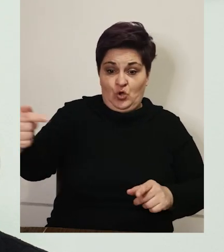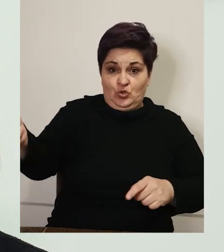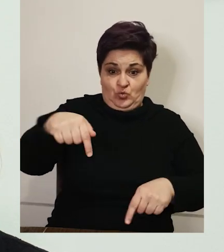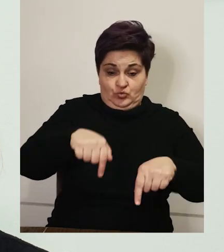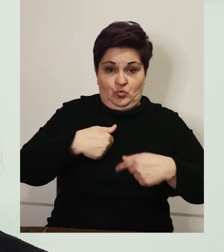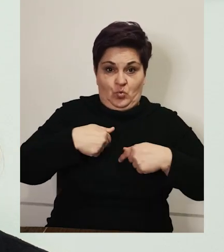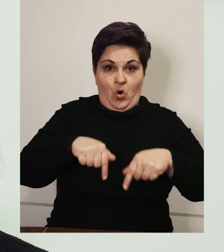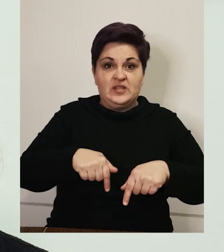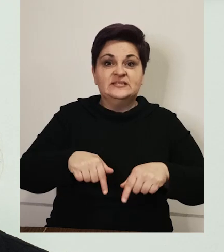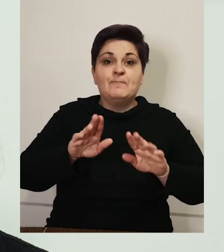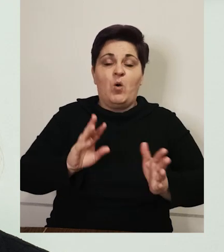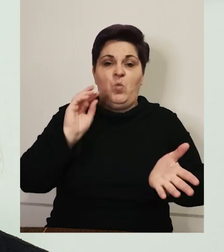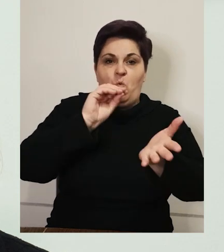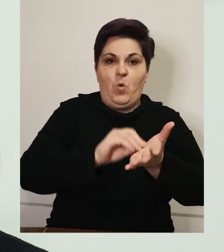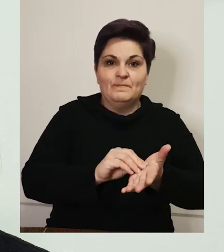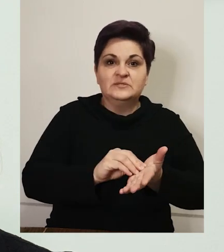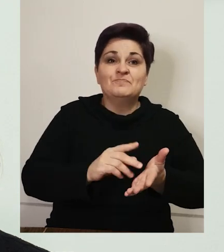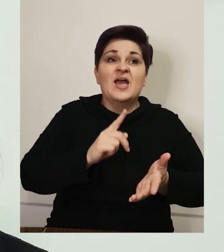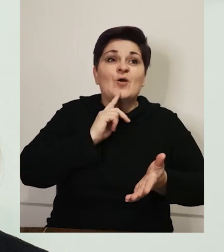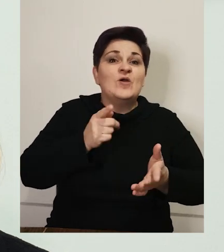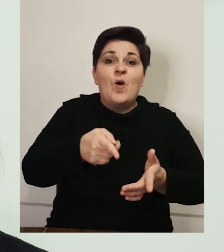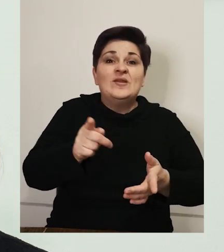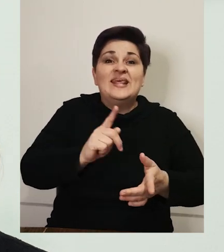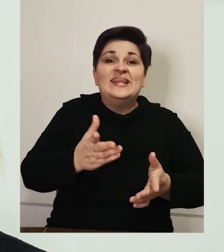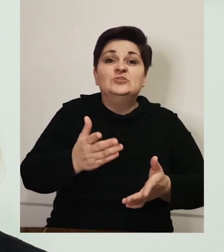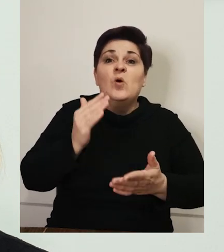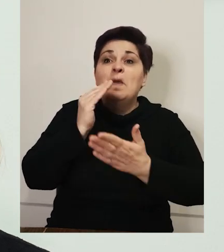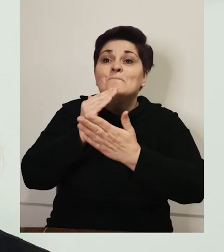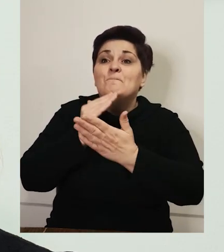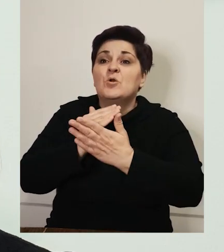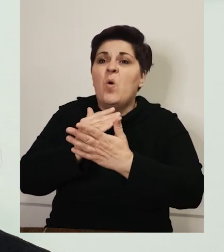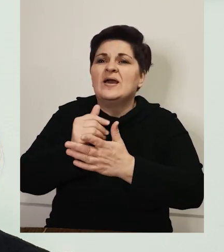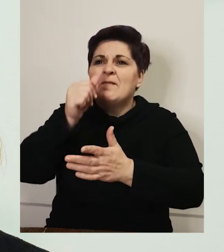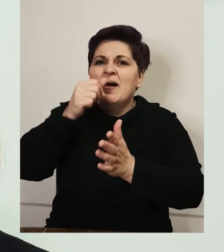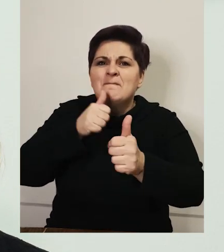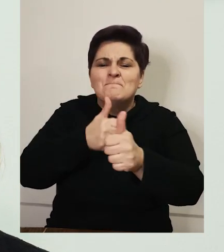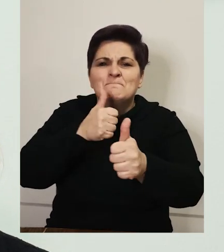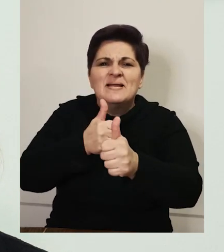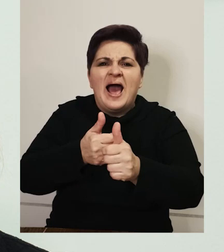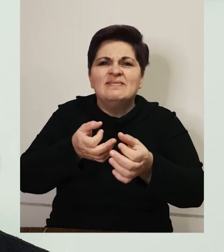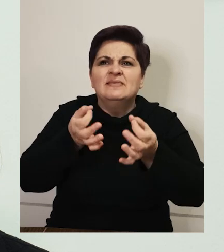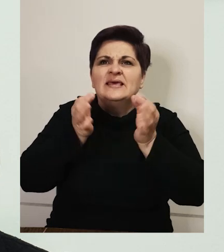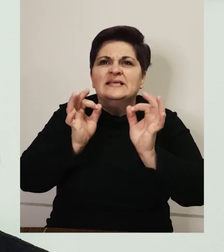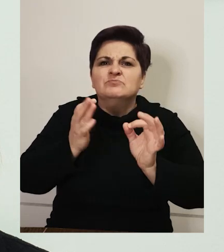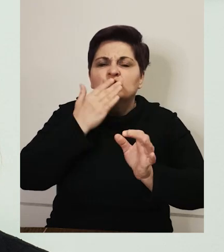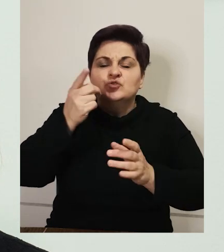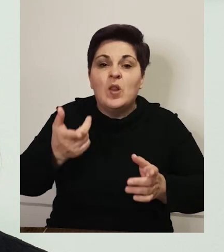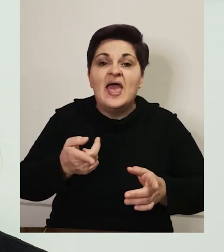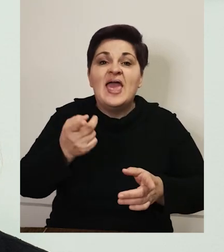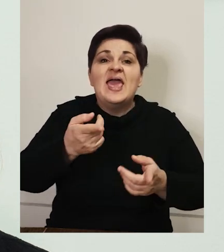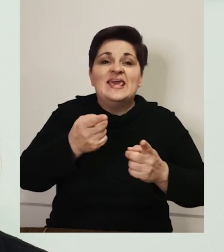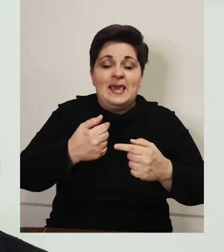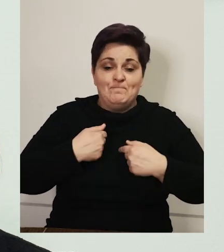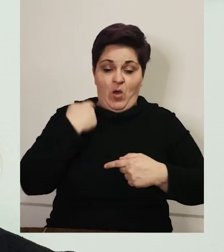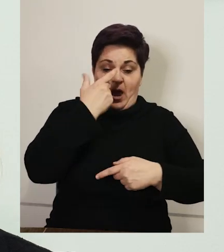Tako da mi tu djecu dovodimo, znači kod nas, koji mogu da se upišu, koji nisu mogli da savladaju programski sadržaj redovne i srednje